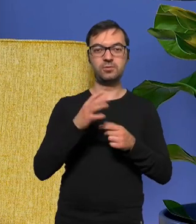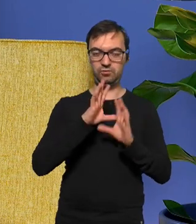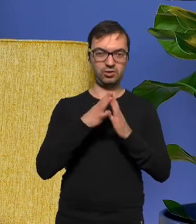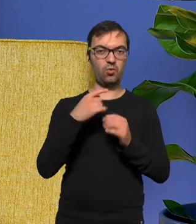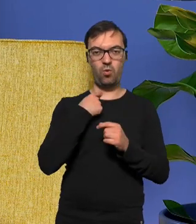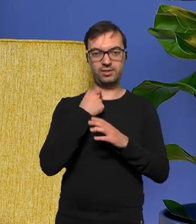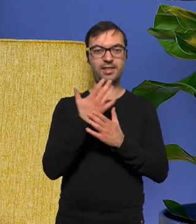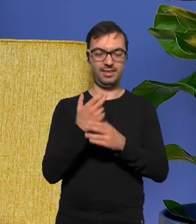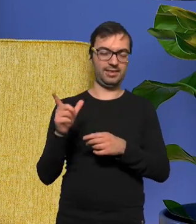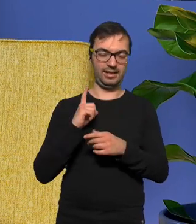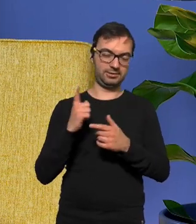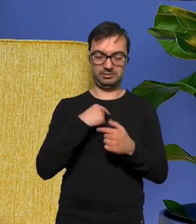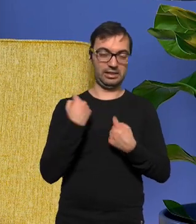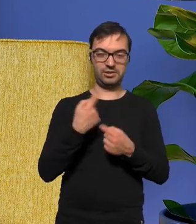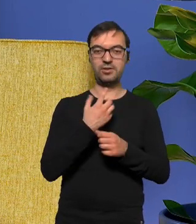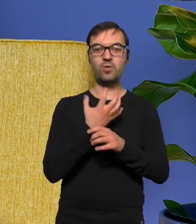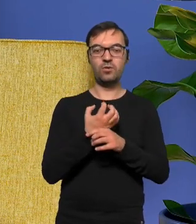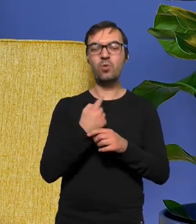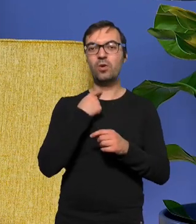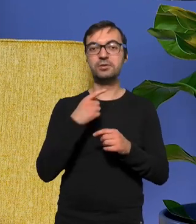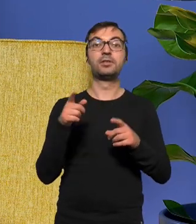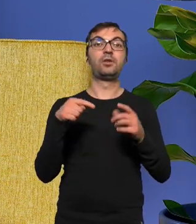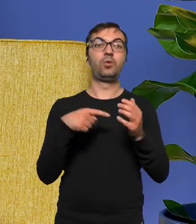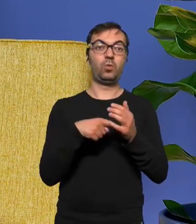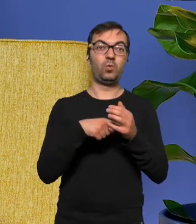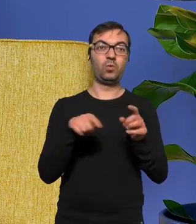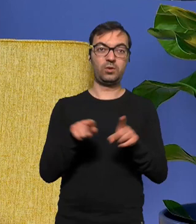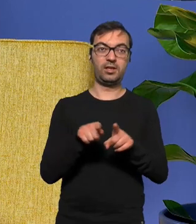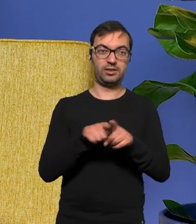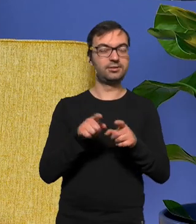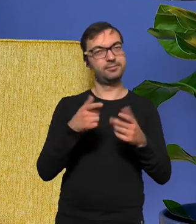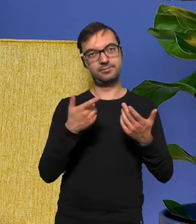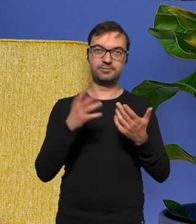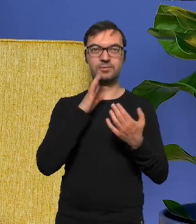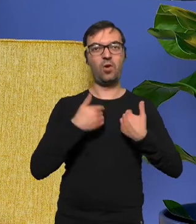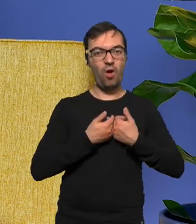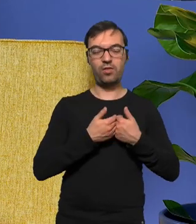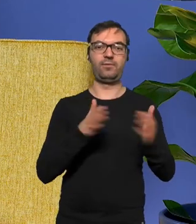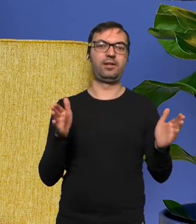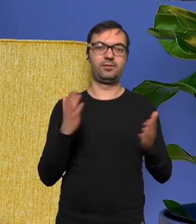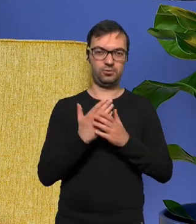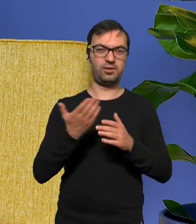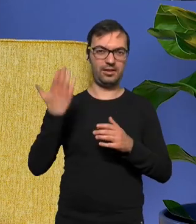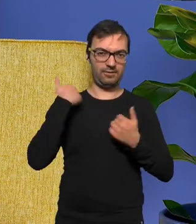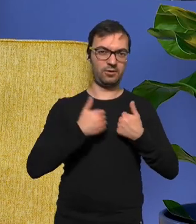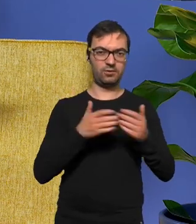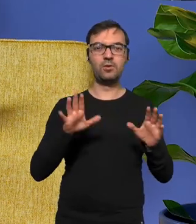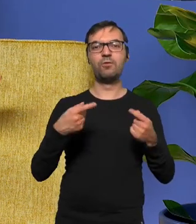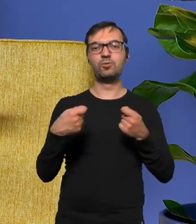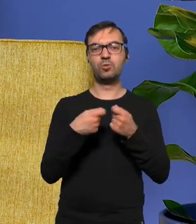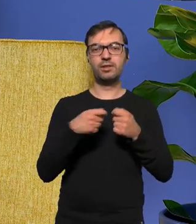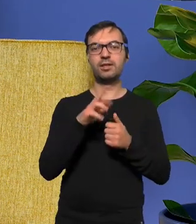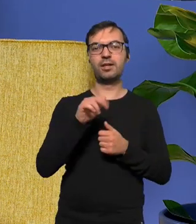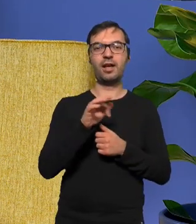głosy nasze i tak i to też jest otwarcie no otwarcie które już trwa dość długo czyli praca z